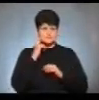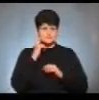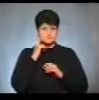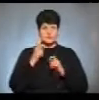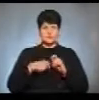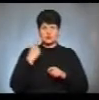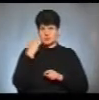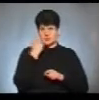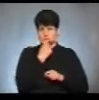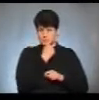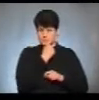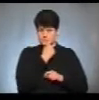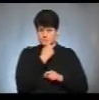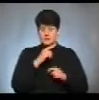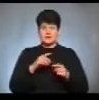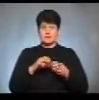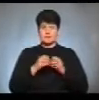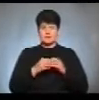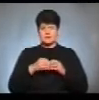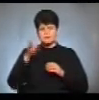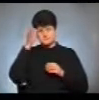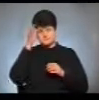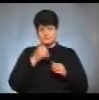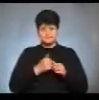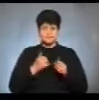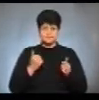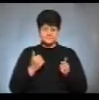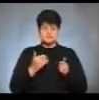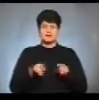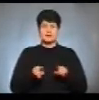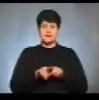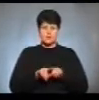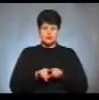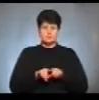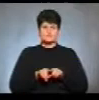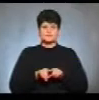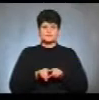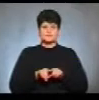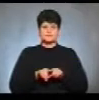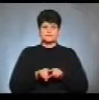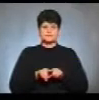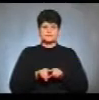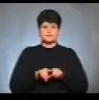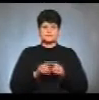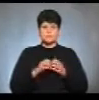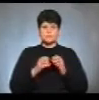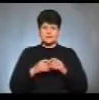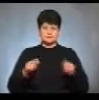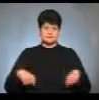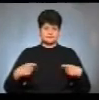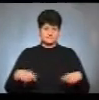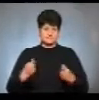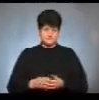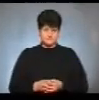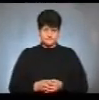порушення зору, вади розумови, фізичного розвитку. Також вади враження опорно-рухового